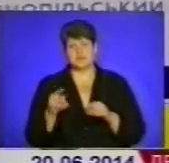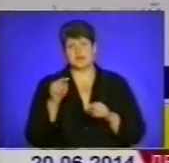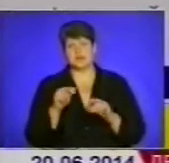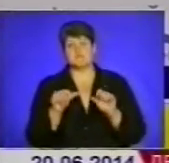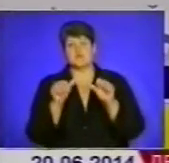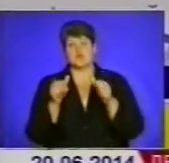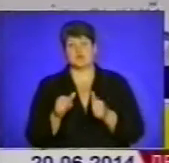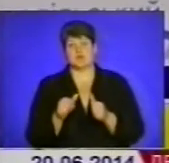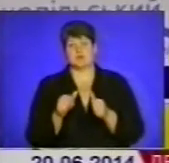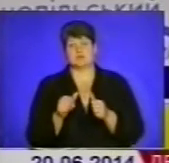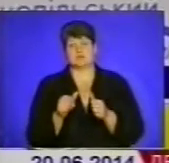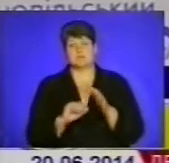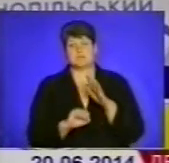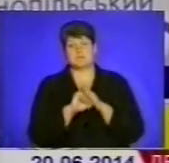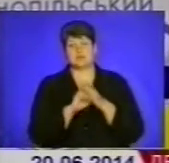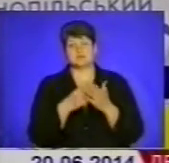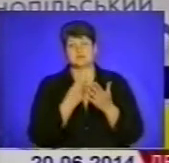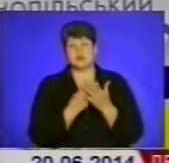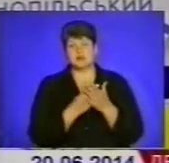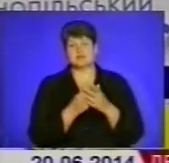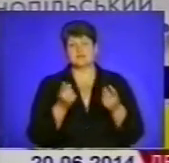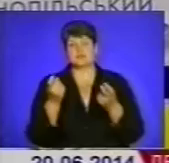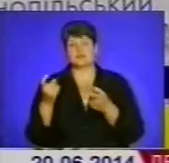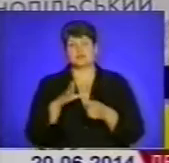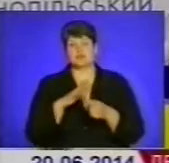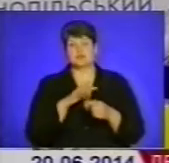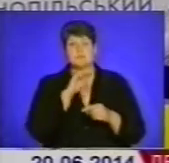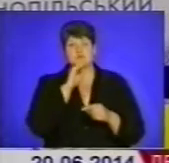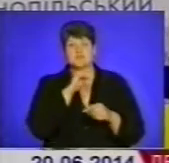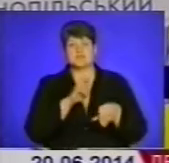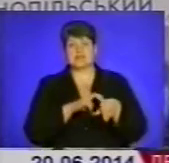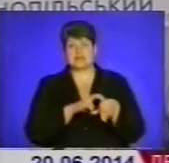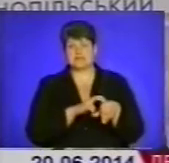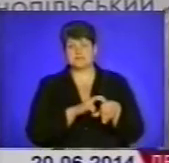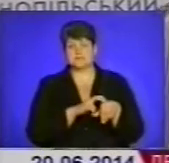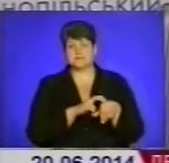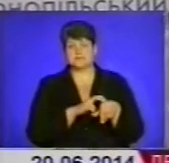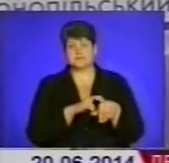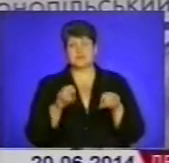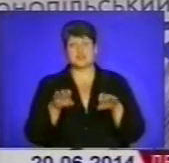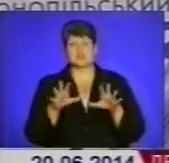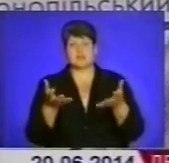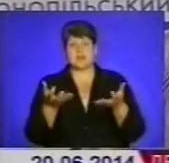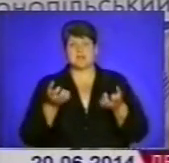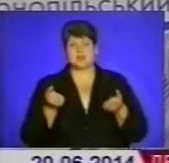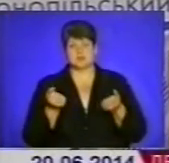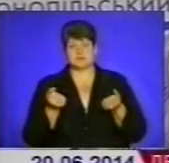база даних. Значить, залучені були професійні лікарі, рішення приймалося